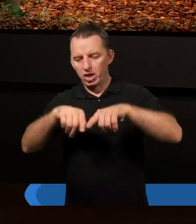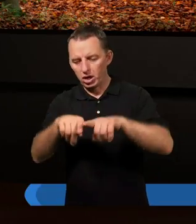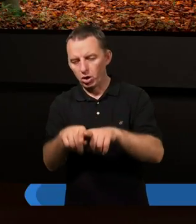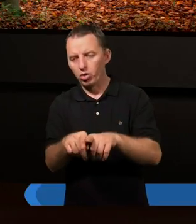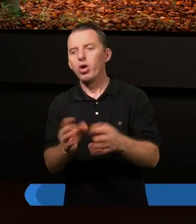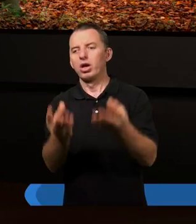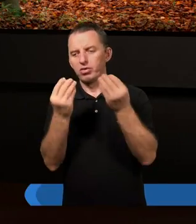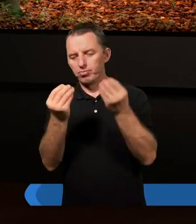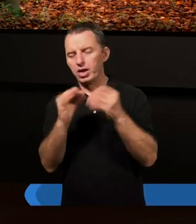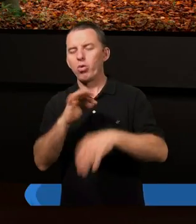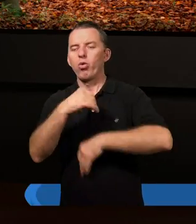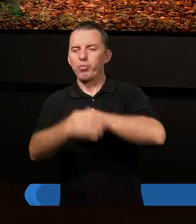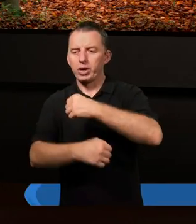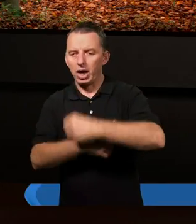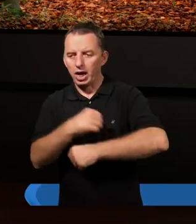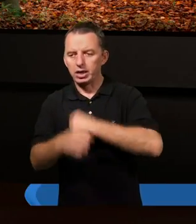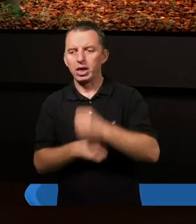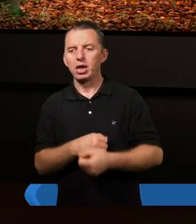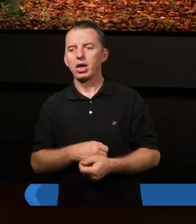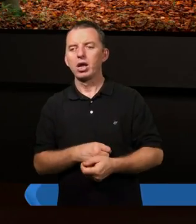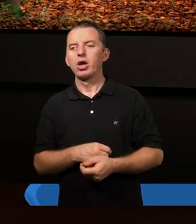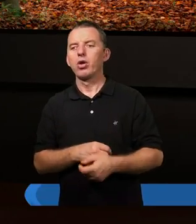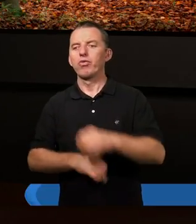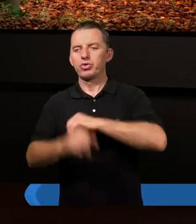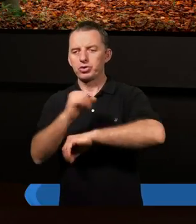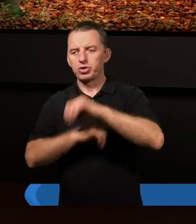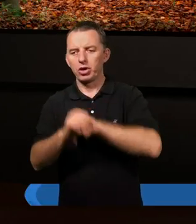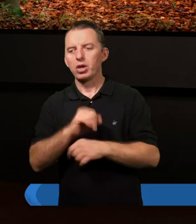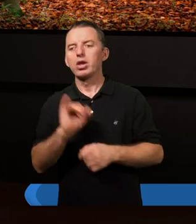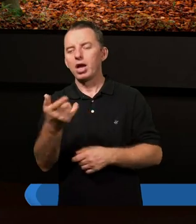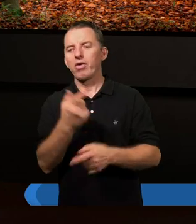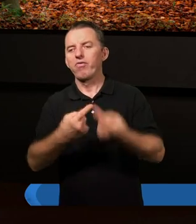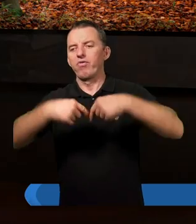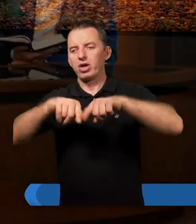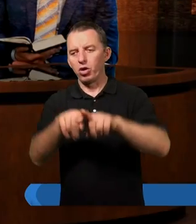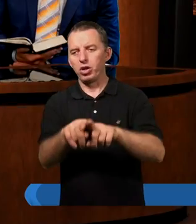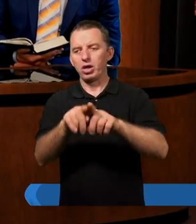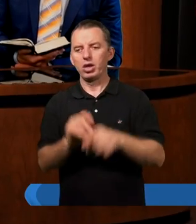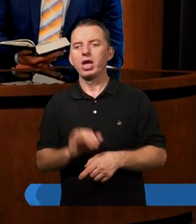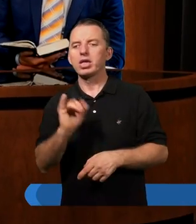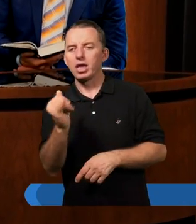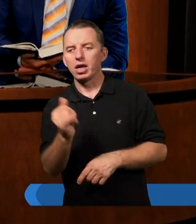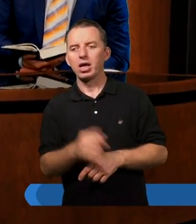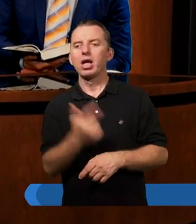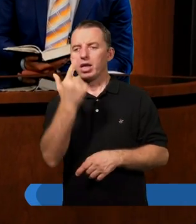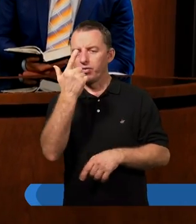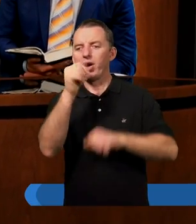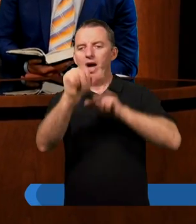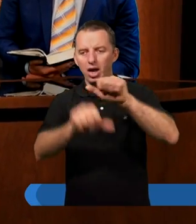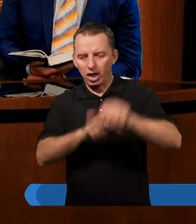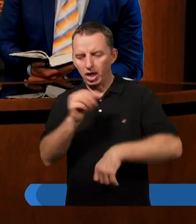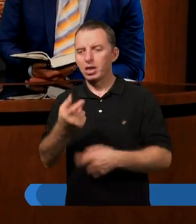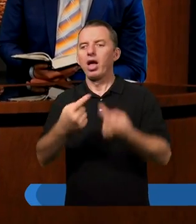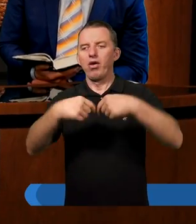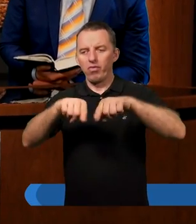wspaniałą pracę w Rzymie. Jak długo ją wykonywał? Dwa lata. Dwa lata wykonywał